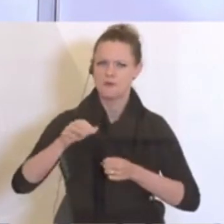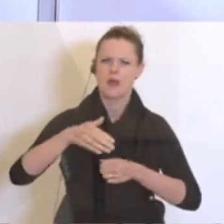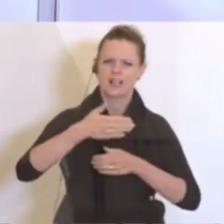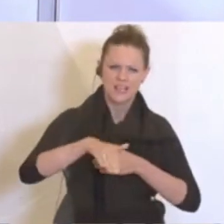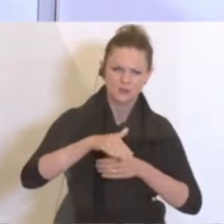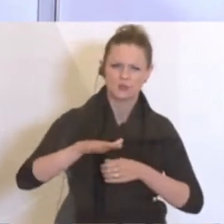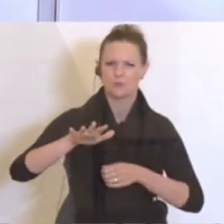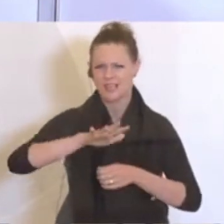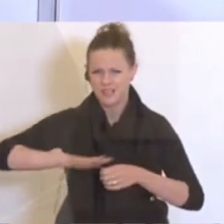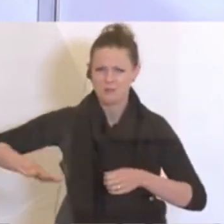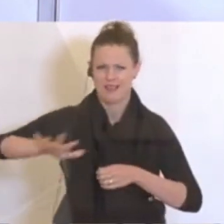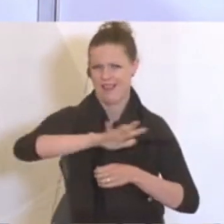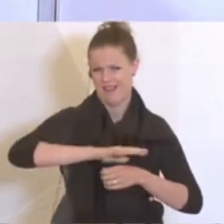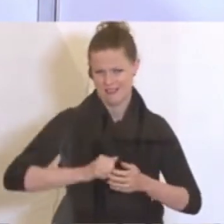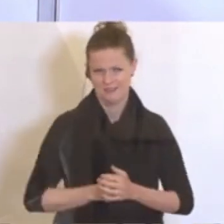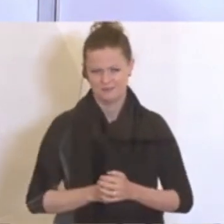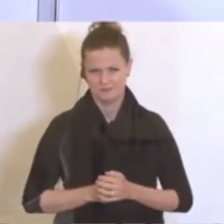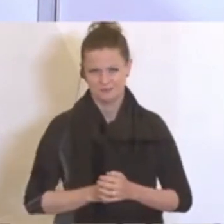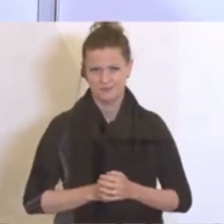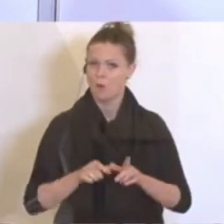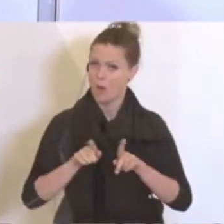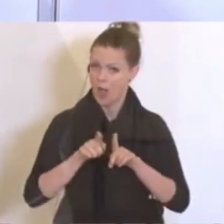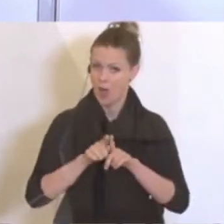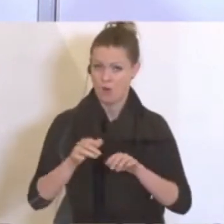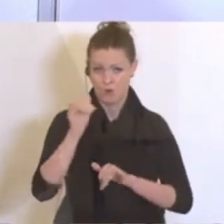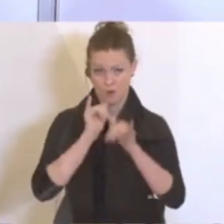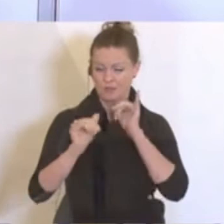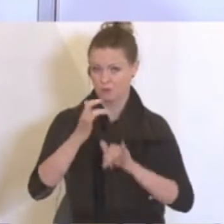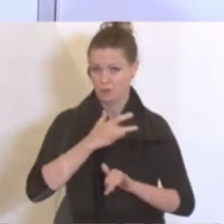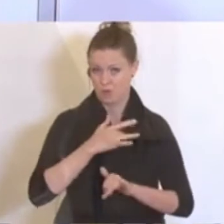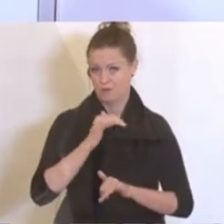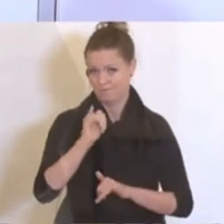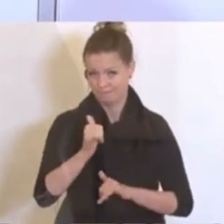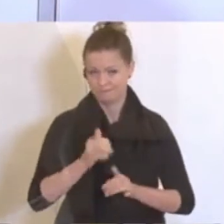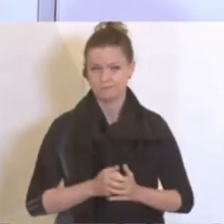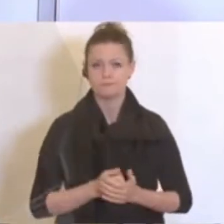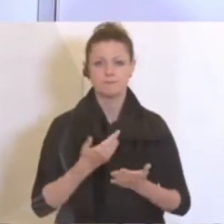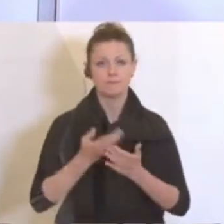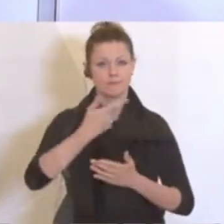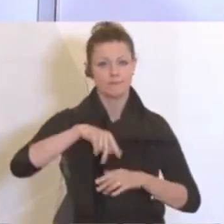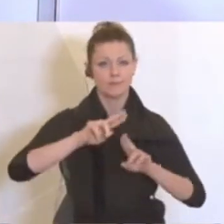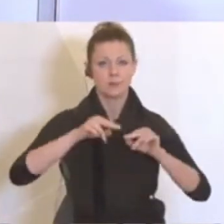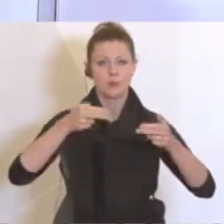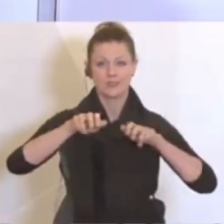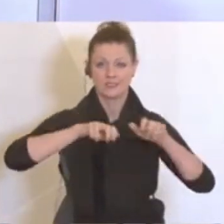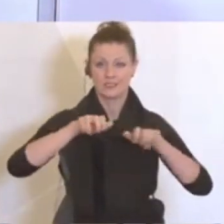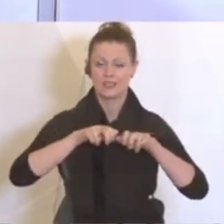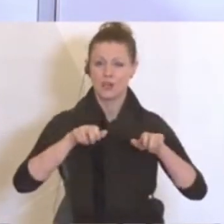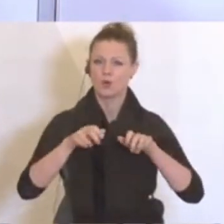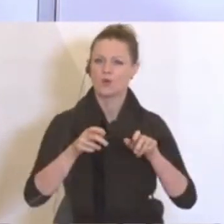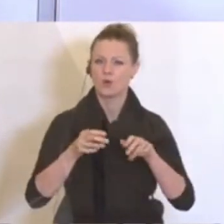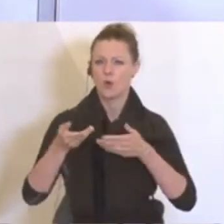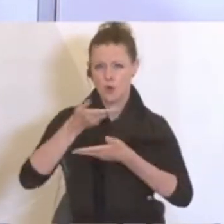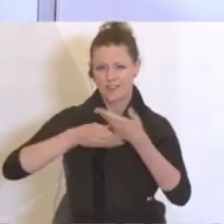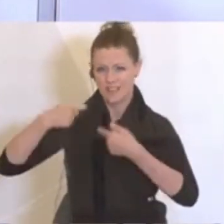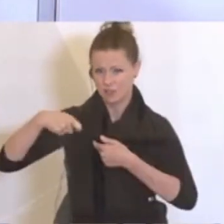Wirtshäuser und den gesamten Bereich des Tourismus. Wir haben uns daher als Bundesregierung auch in enger Zusammenarbeit mit